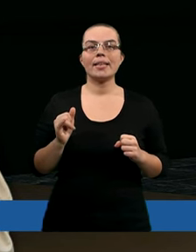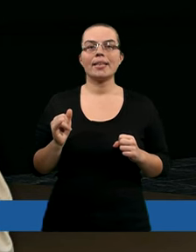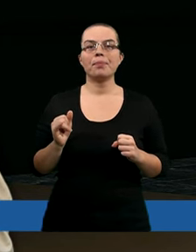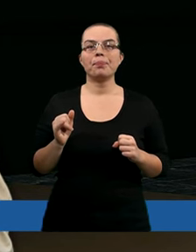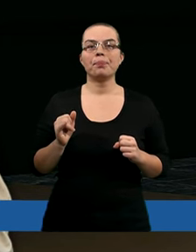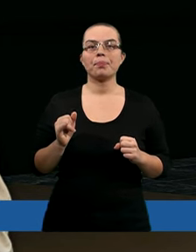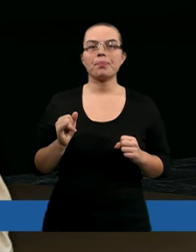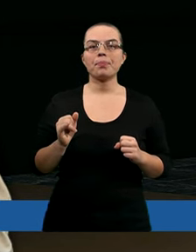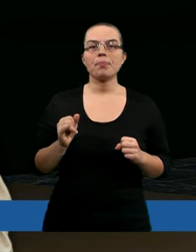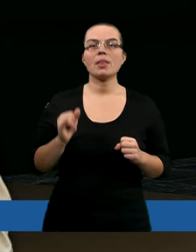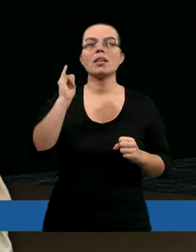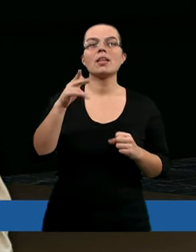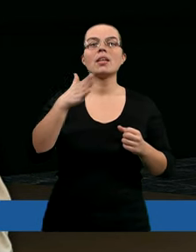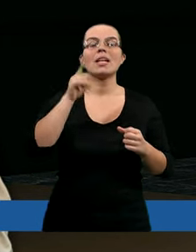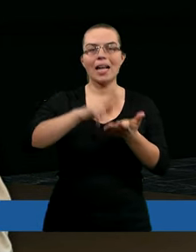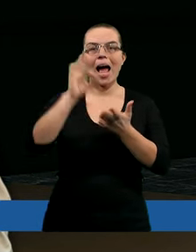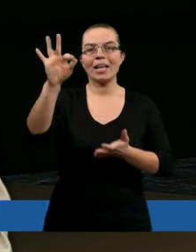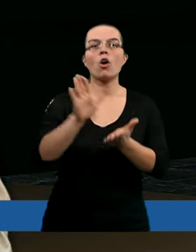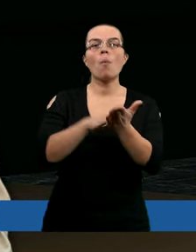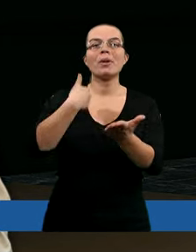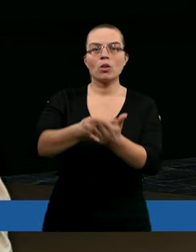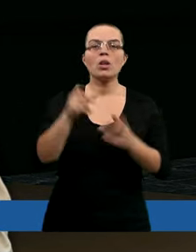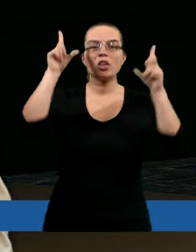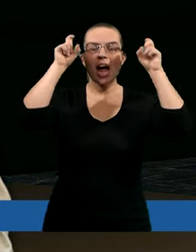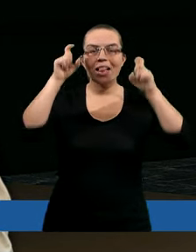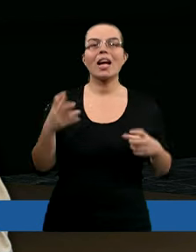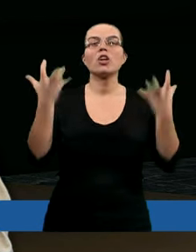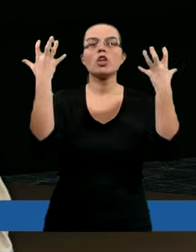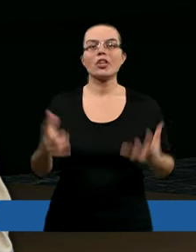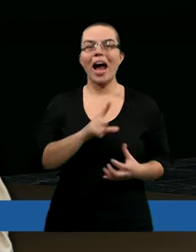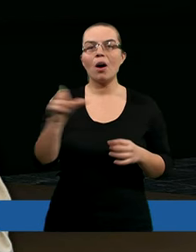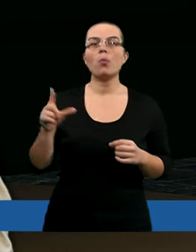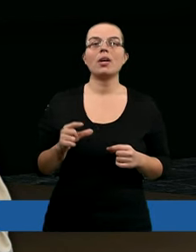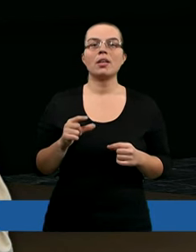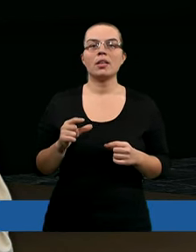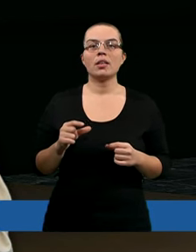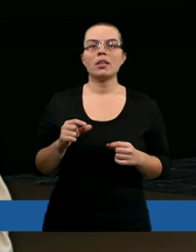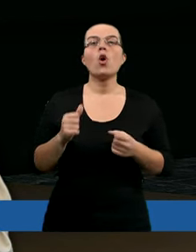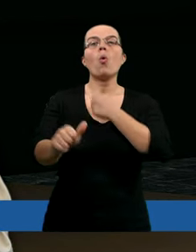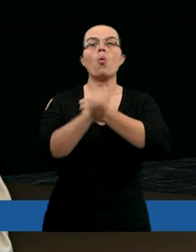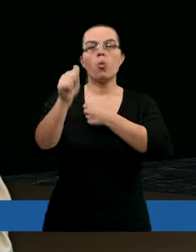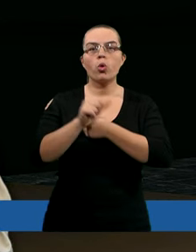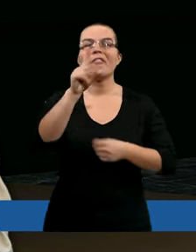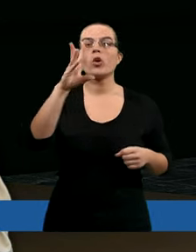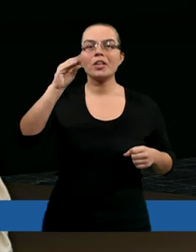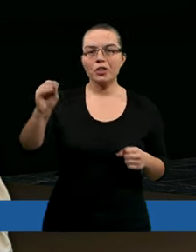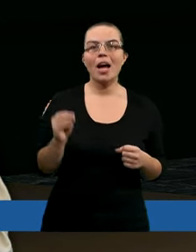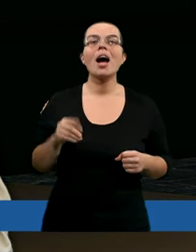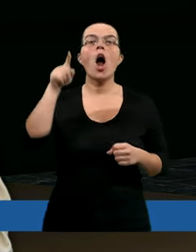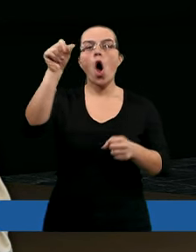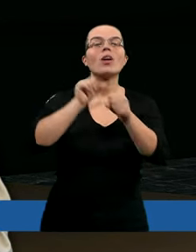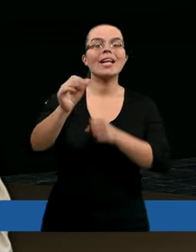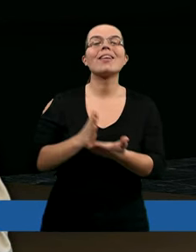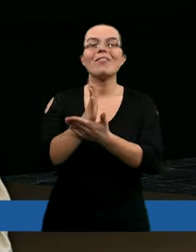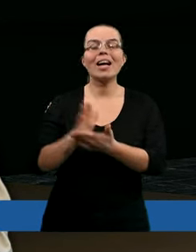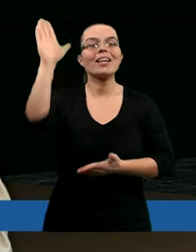I na jego przykładzie szatan chciał udowodnić, że on